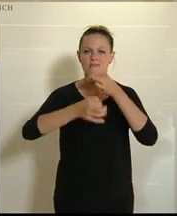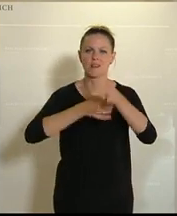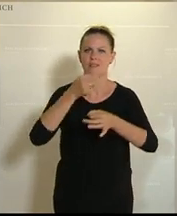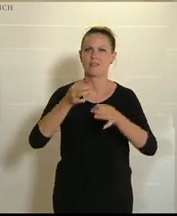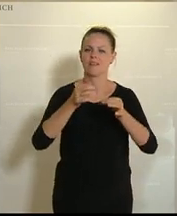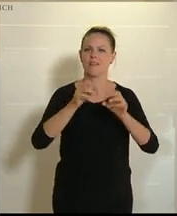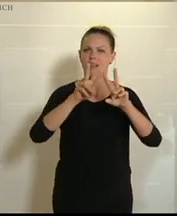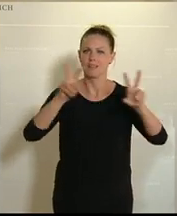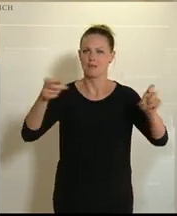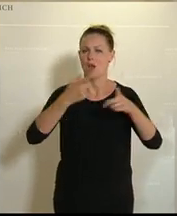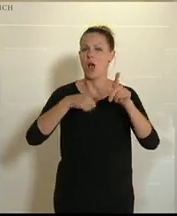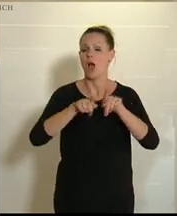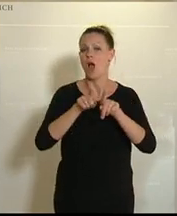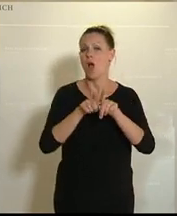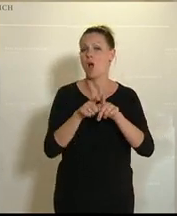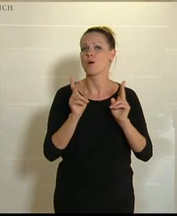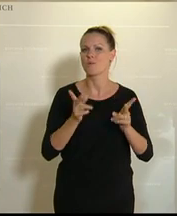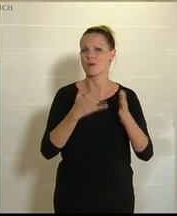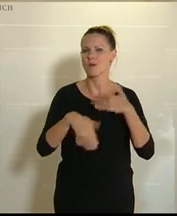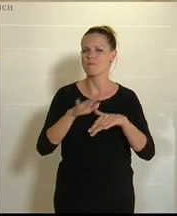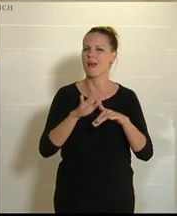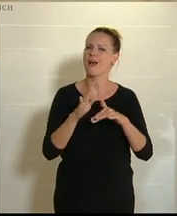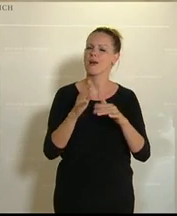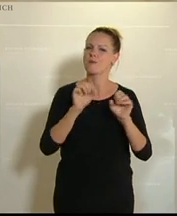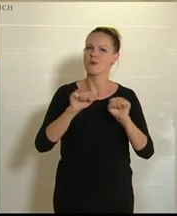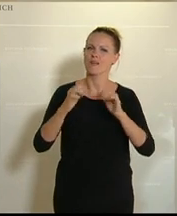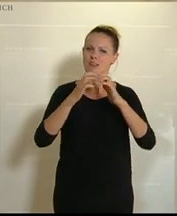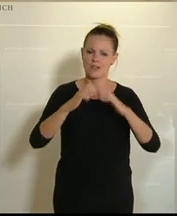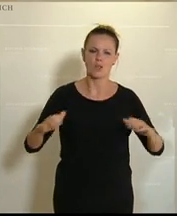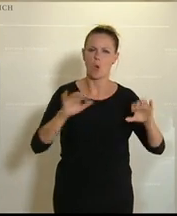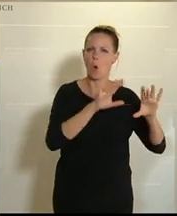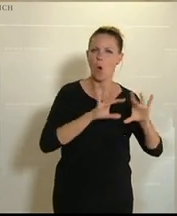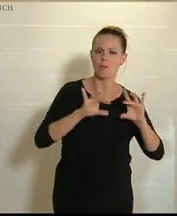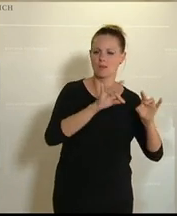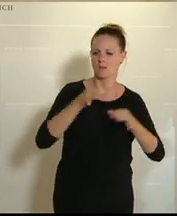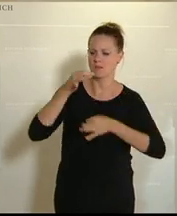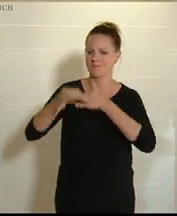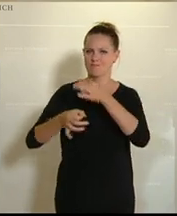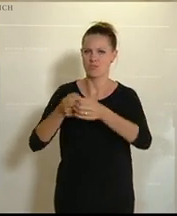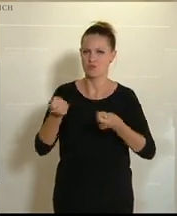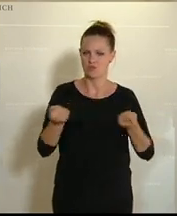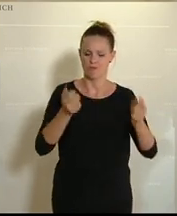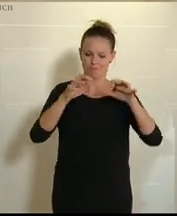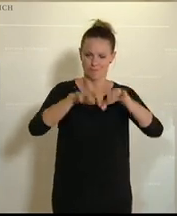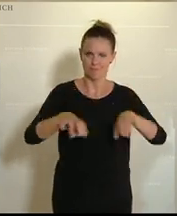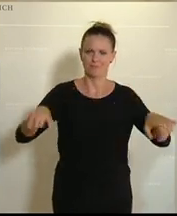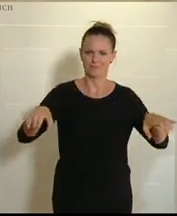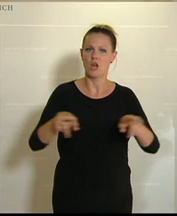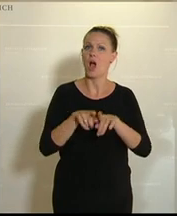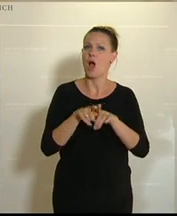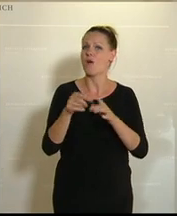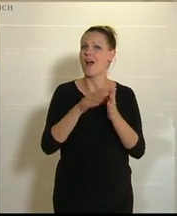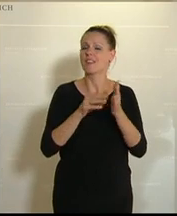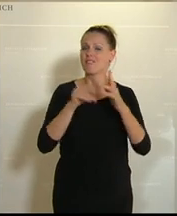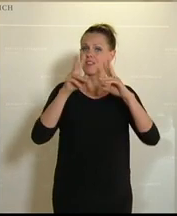Fragen. Das ermöglicht eine wesentlich stärkere Trennung von einer operativen Steuerung und einer strategischen Steuerung. Und gerade in der angewandten